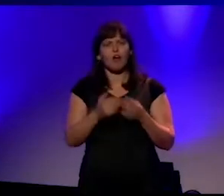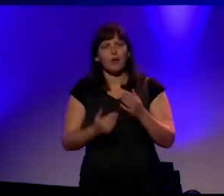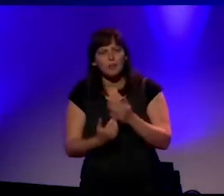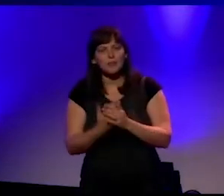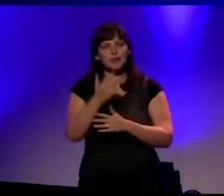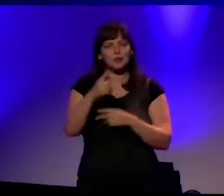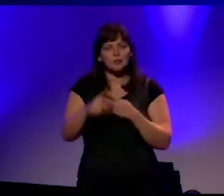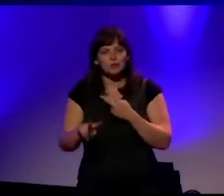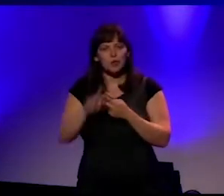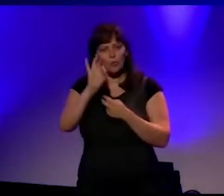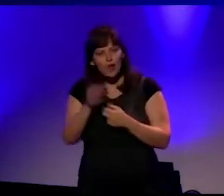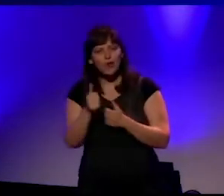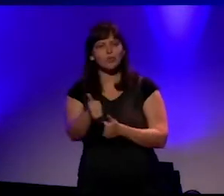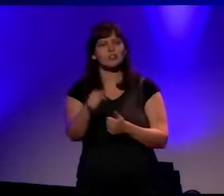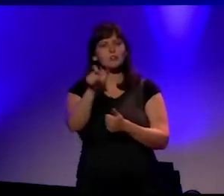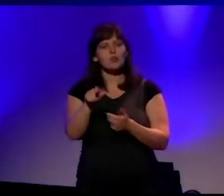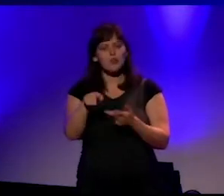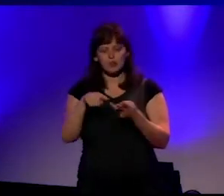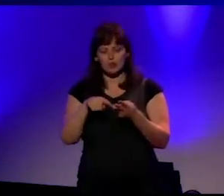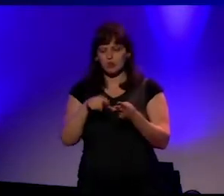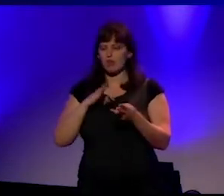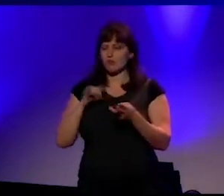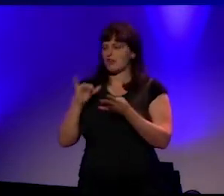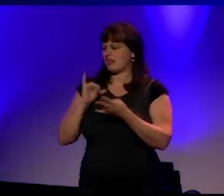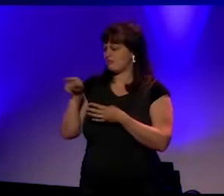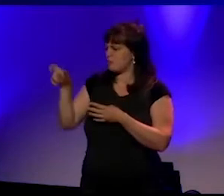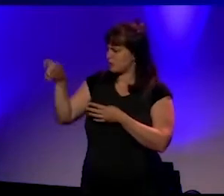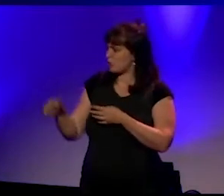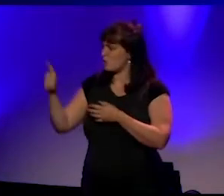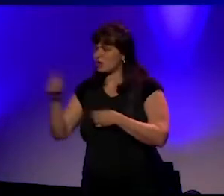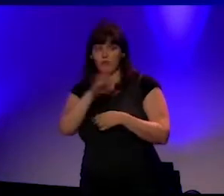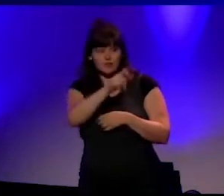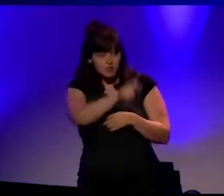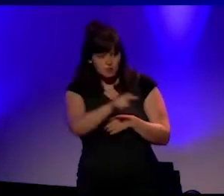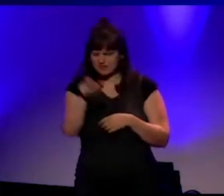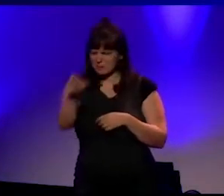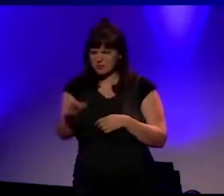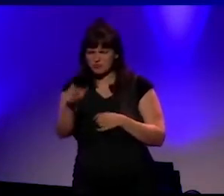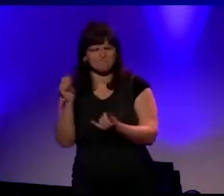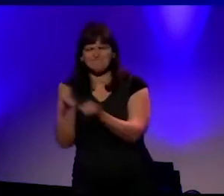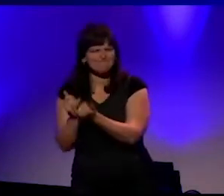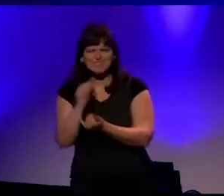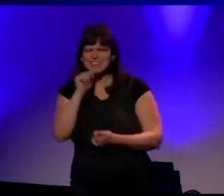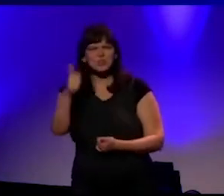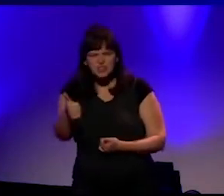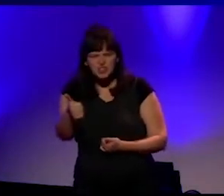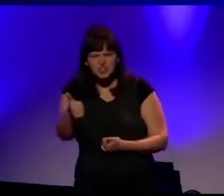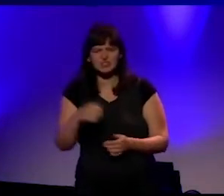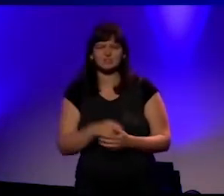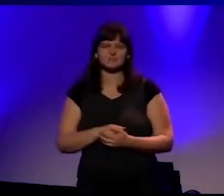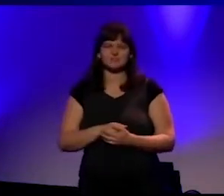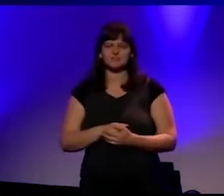opnieuw. Of voor de ene wel en voor de andere niet deugen. En die voorwaarden waar Gomikawa het over heeft in zijn titel,